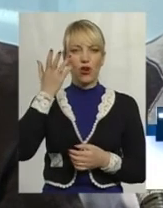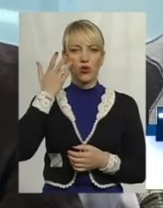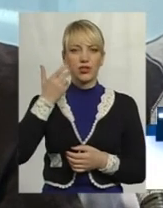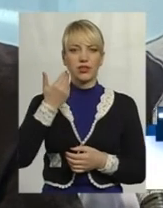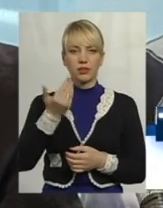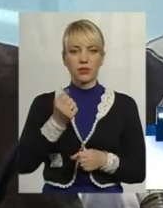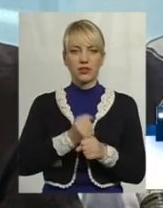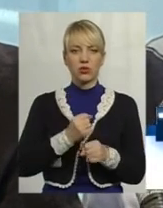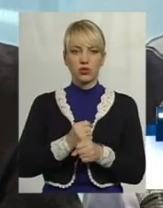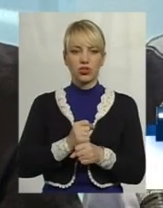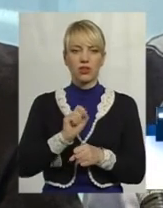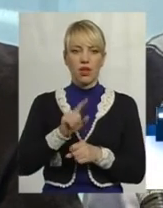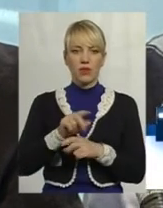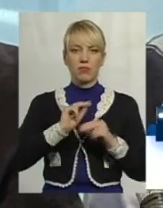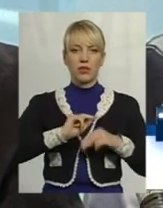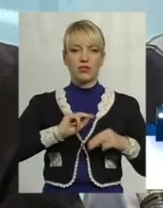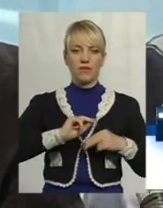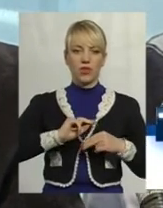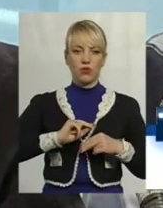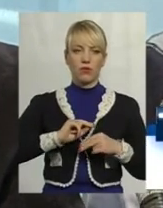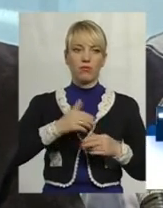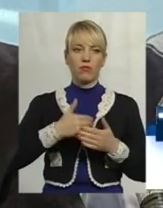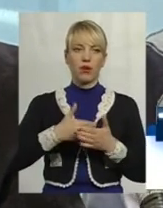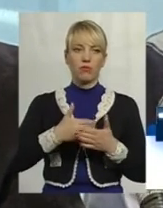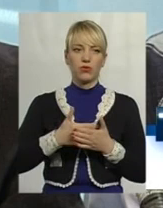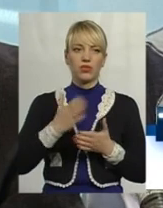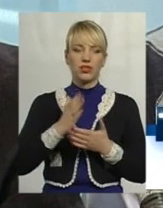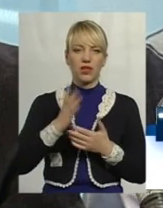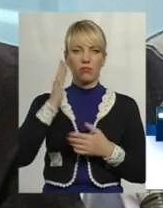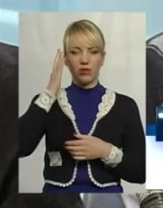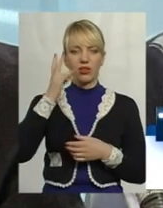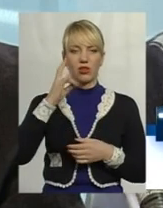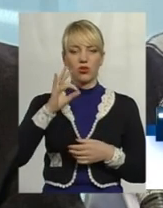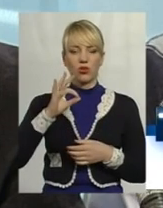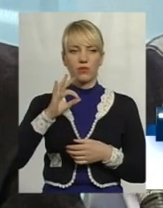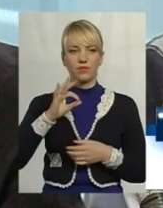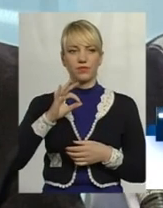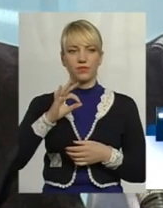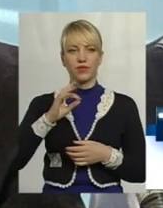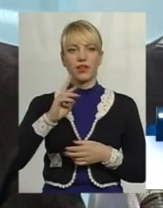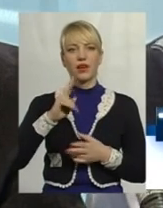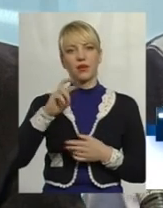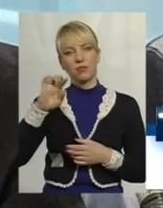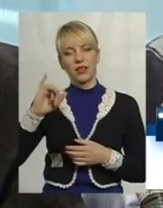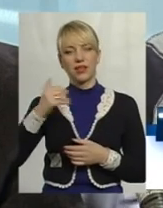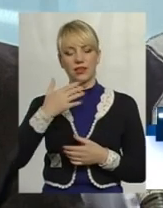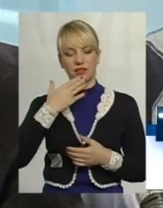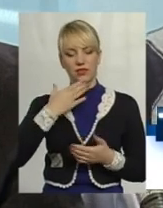працюєш найменим працівником, то, бабуть, теж є мрія, але вони меншого калібру, ніж бе ти був власником свого бізнесу.